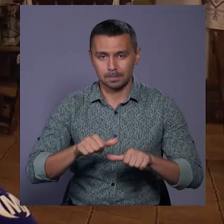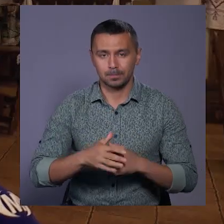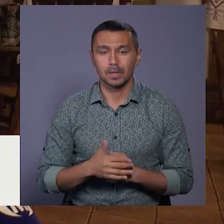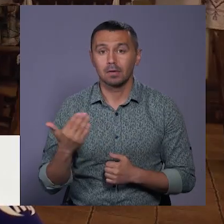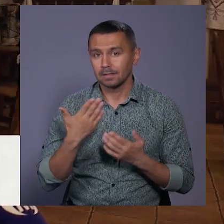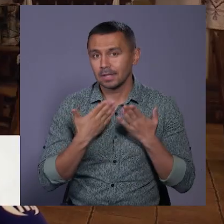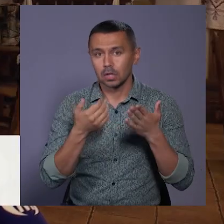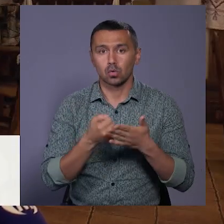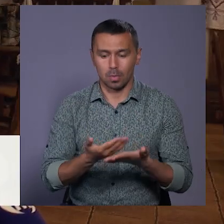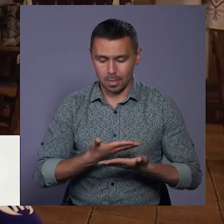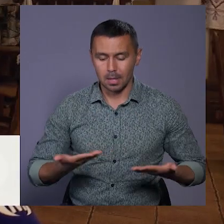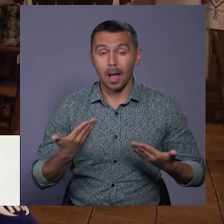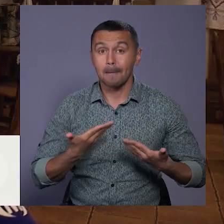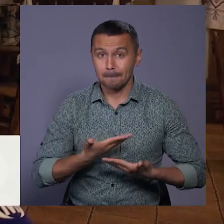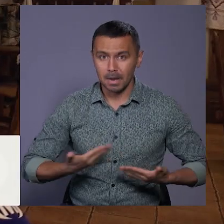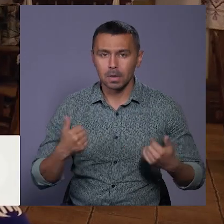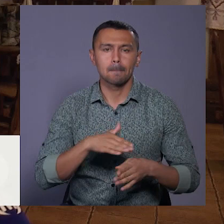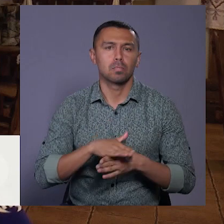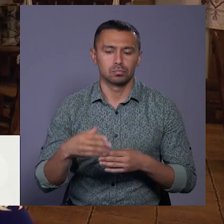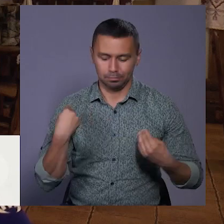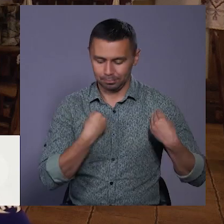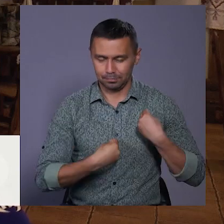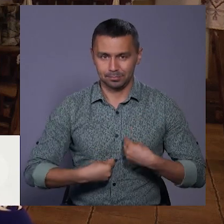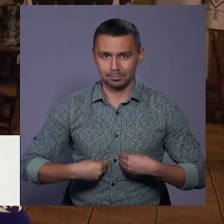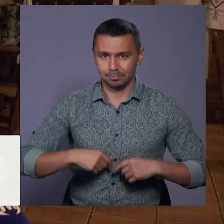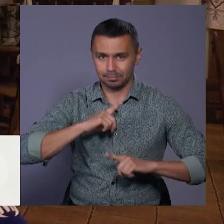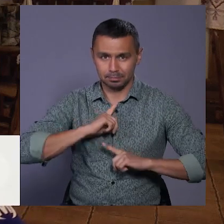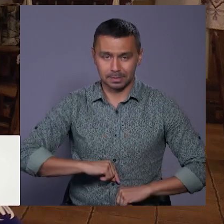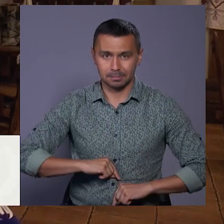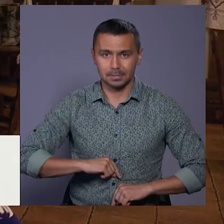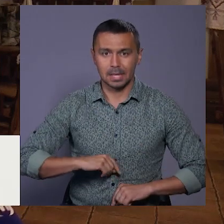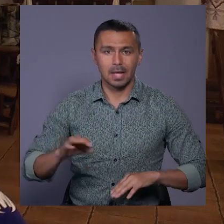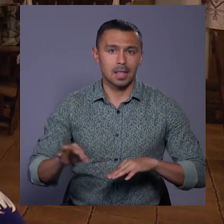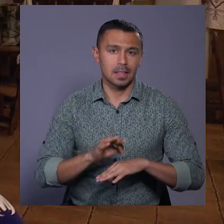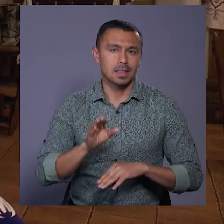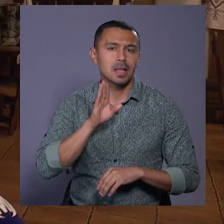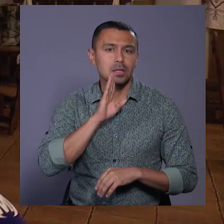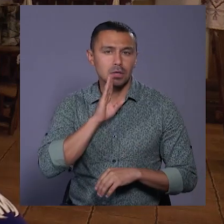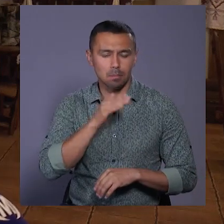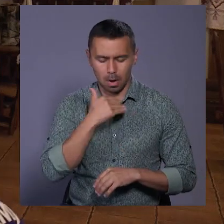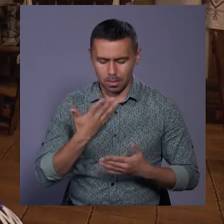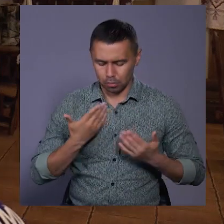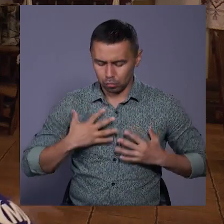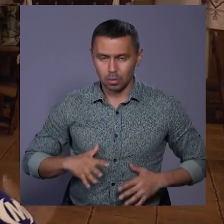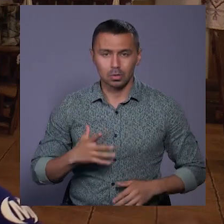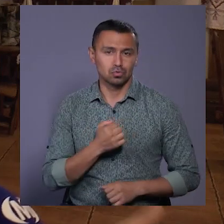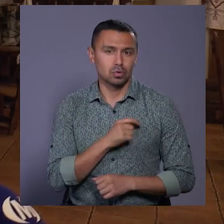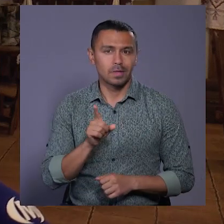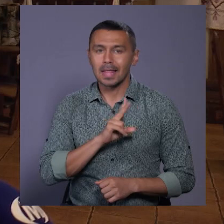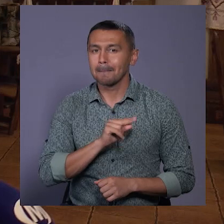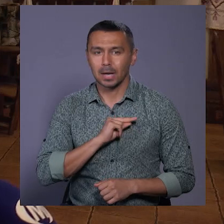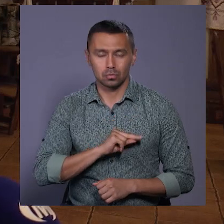Вони звертаються до нас, і ми вже повністю одягаємо наречену. У нас є багато суконів, мені дуже шкодило, що вони не